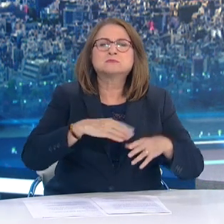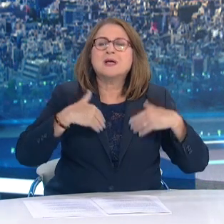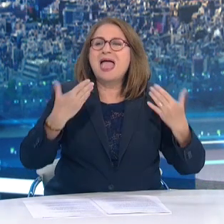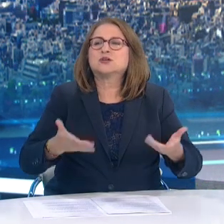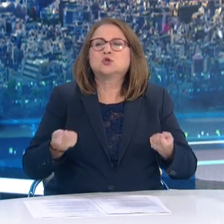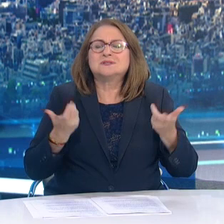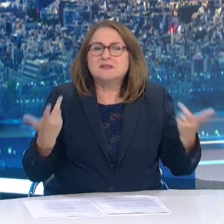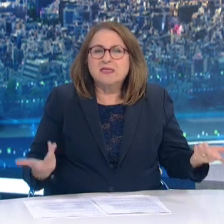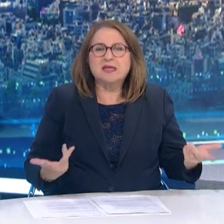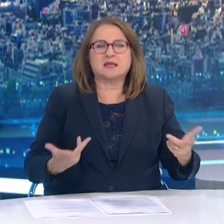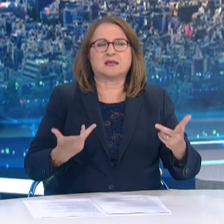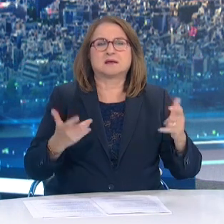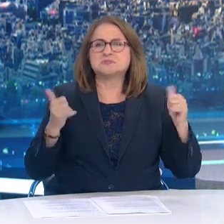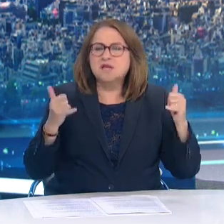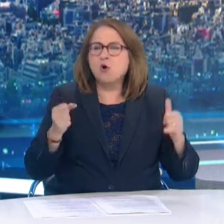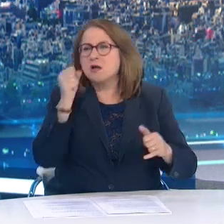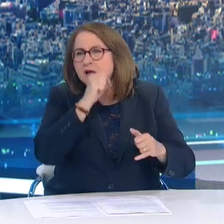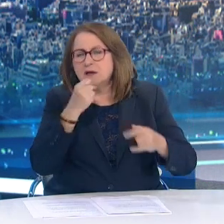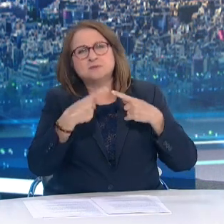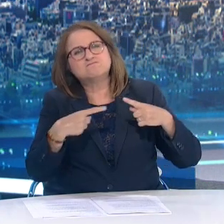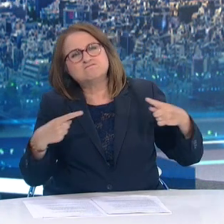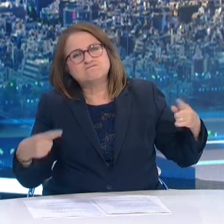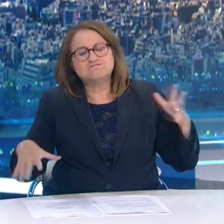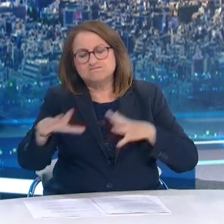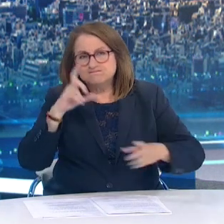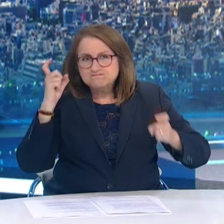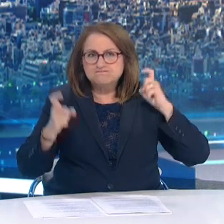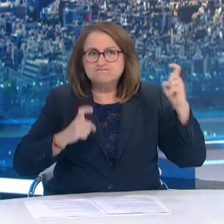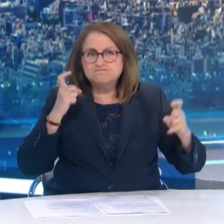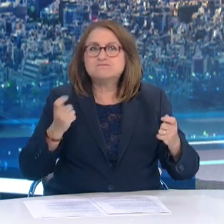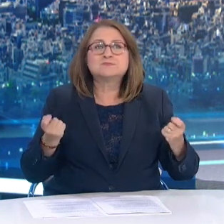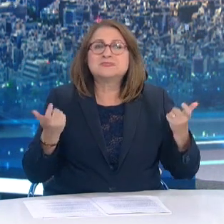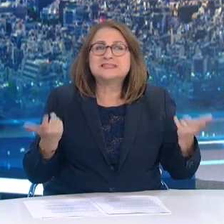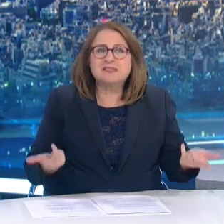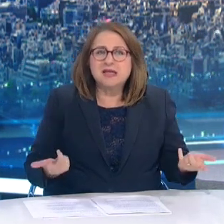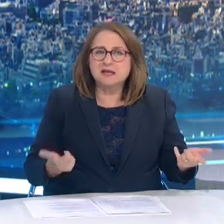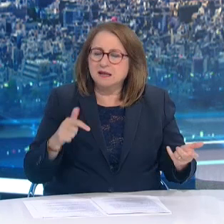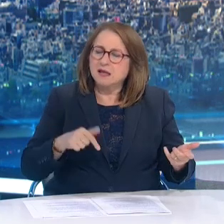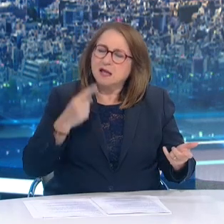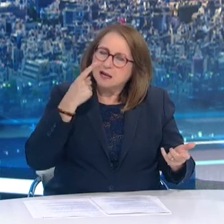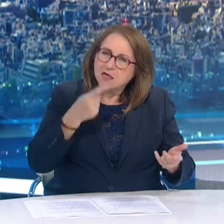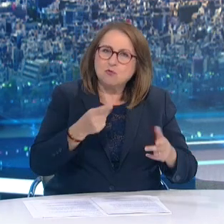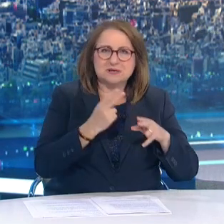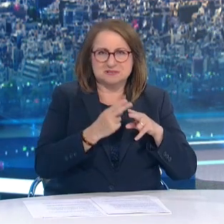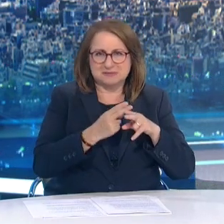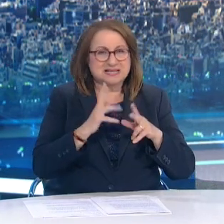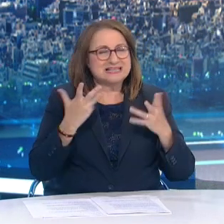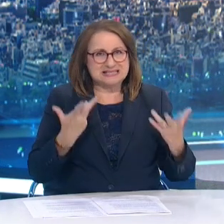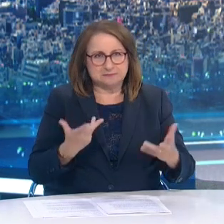15 Ιουλίου Καθώς έχουν προκύψει πολλά ερωτήματα σχετικά με τη δυνατότητα αυτή ας δούμε τα πιο σημαντικά από αυτά